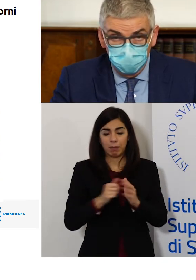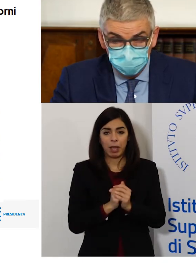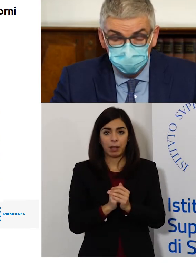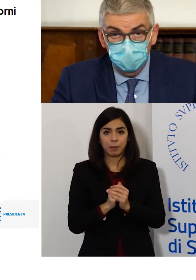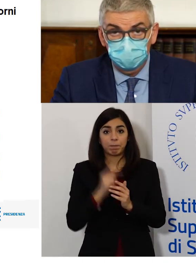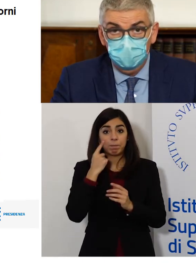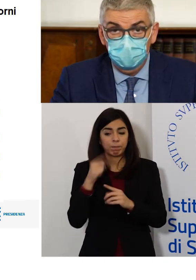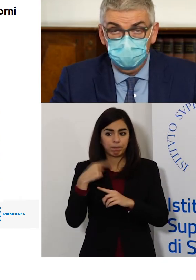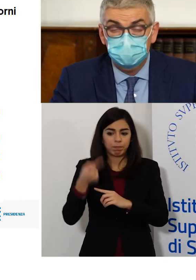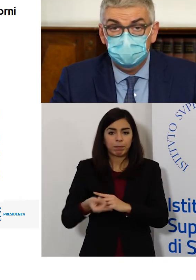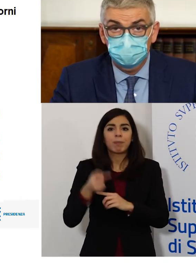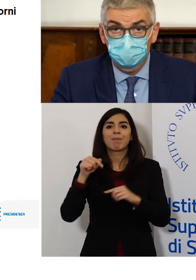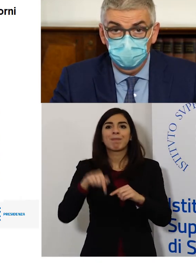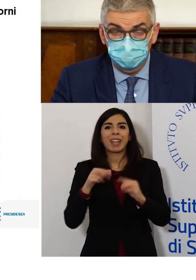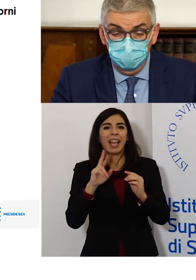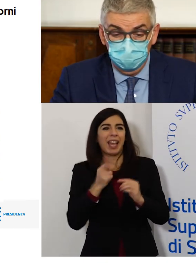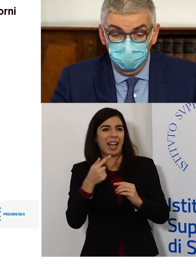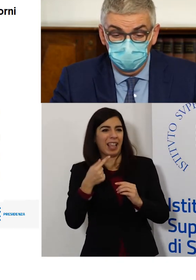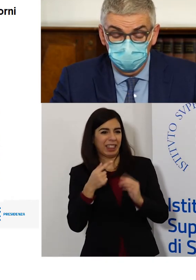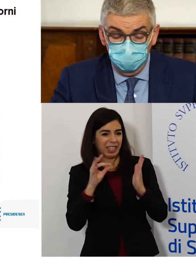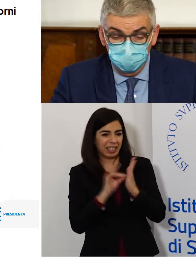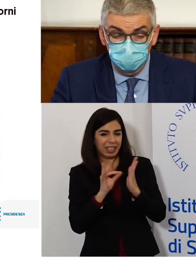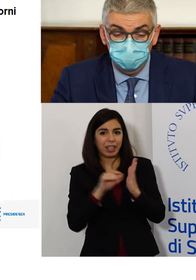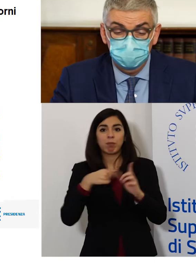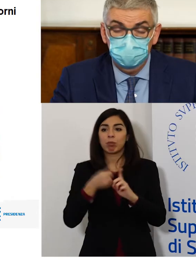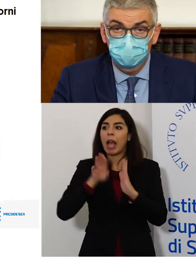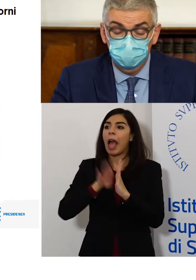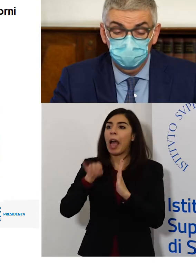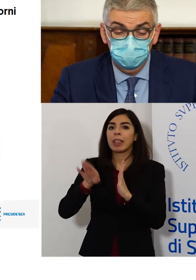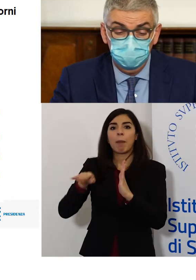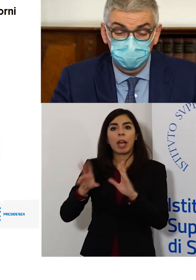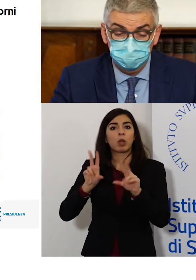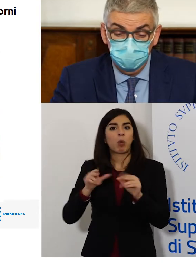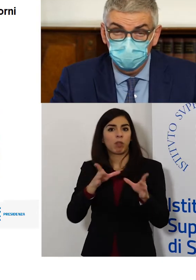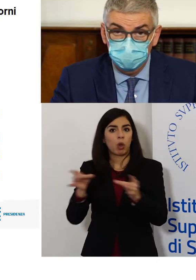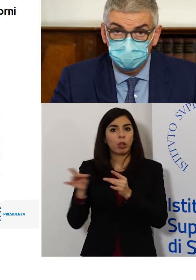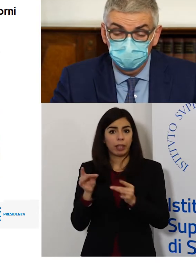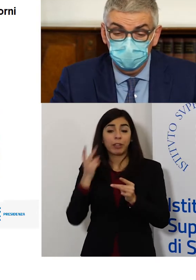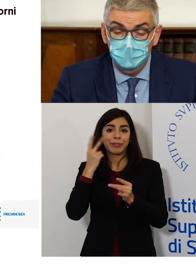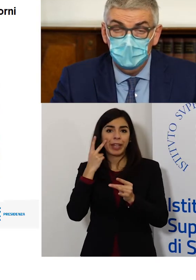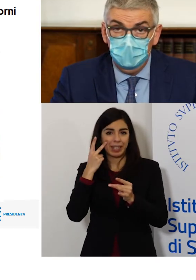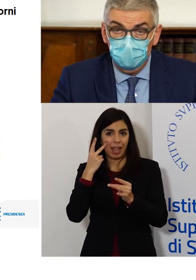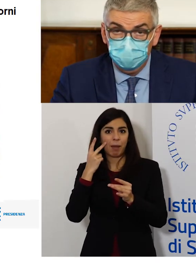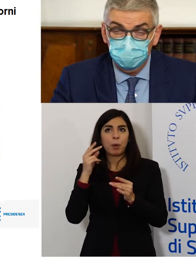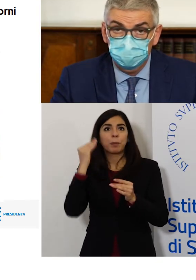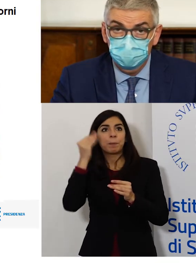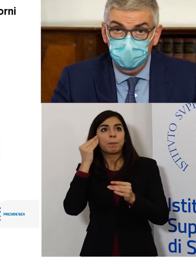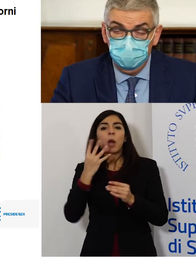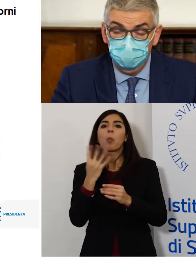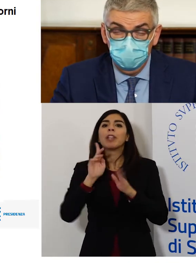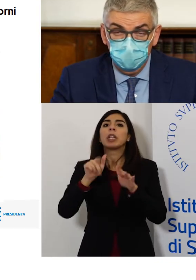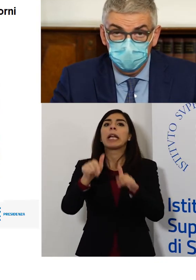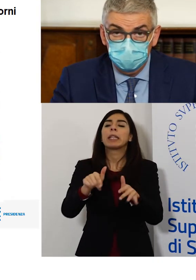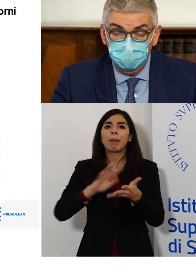anche sulla base degli attuali RT e sulla base degli attuali andamenti, del numero di nuovi casi, delle proiezioni a 4